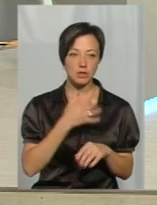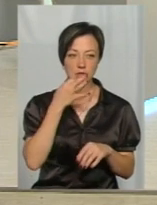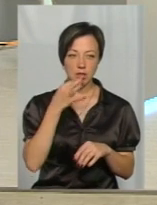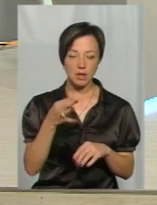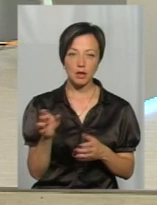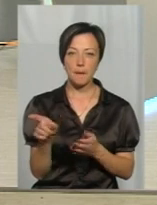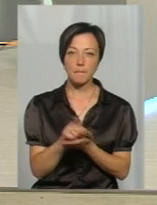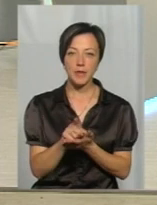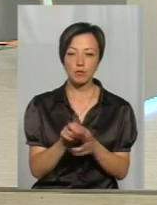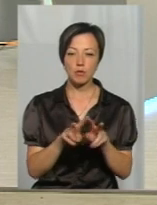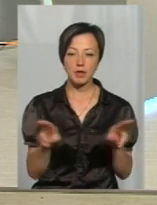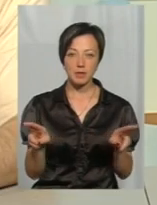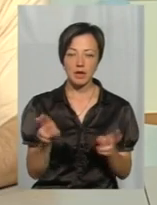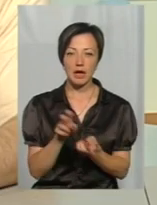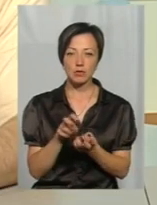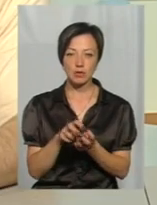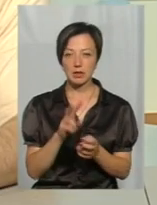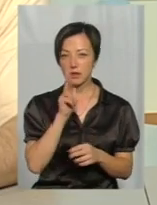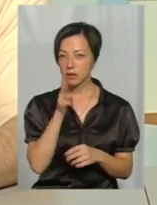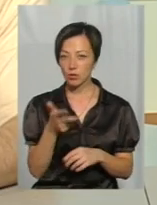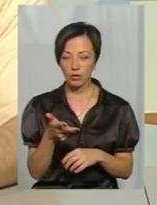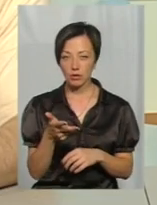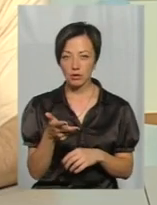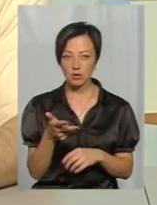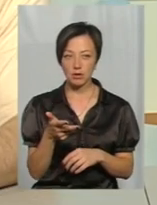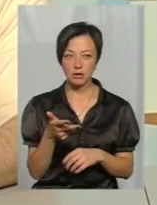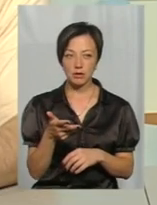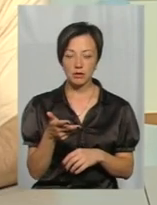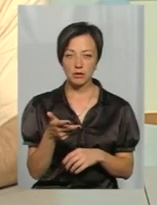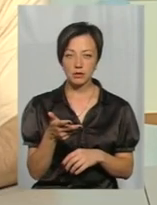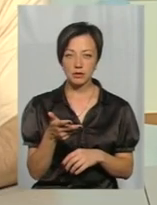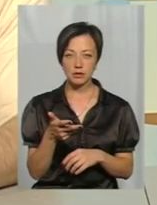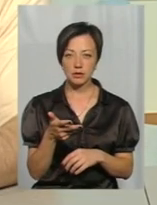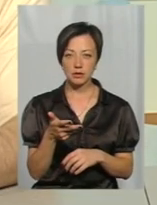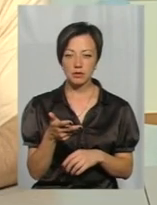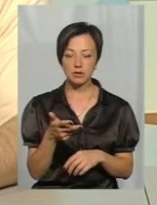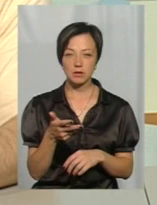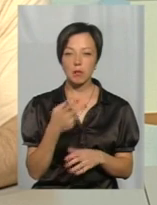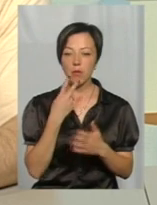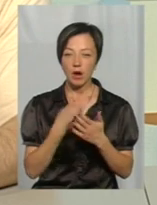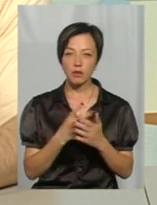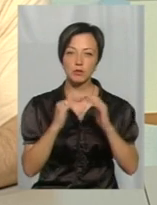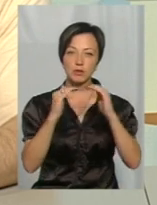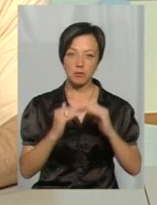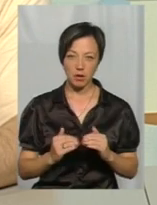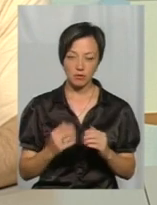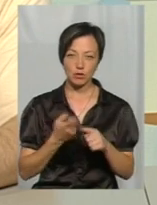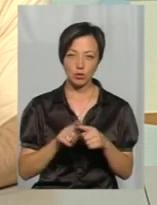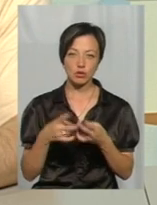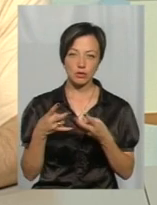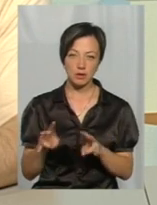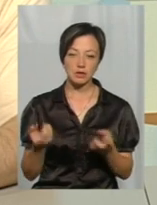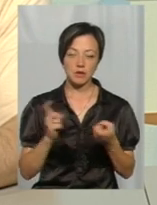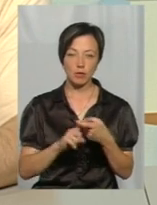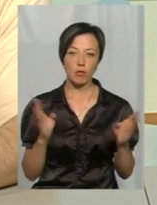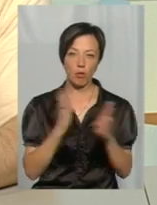мишоподібні гризуни вже років десь три, ми по спостереженні бачимо спад шкідника. Це